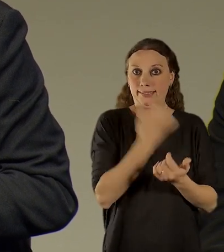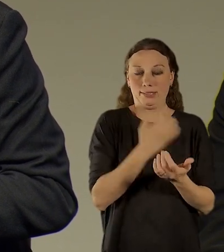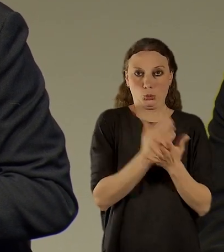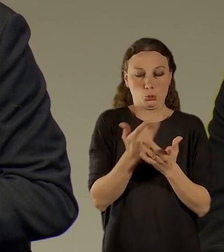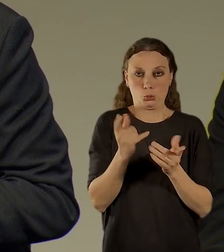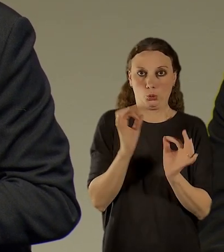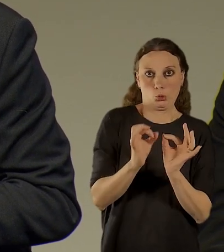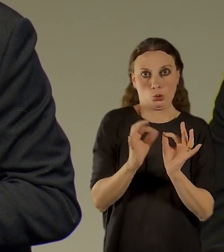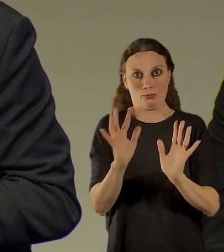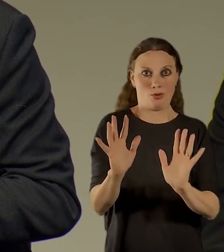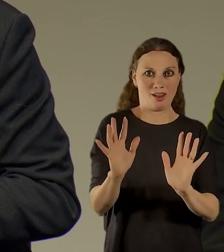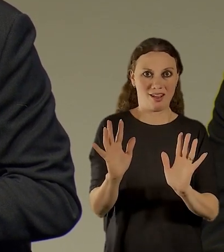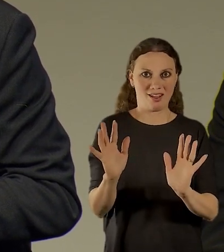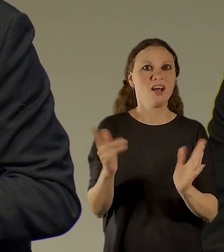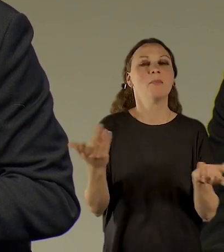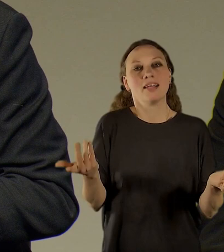jako dočasného.